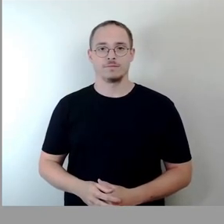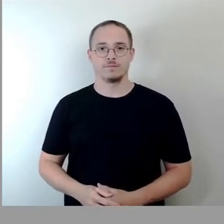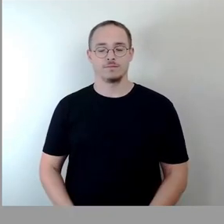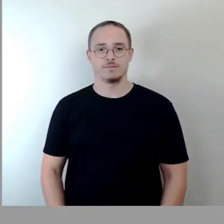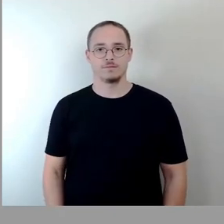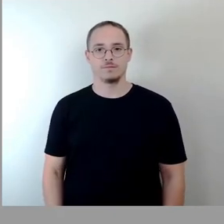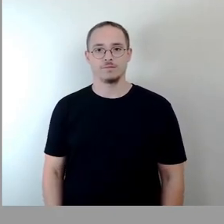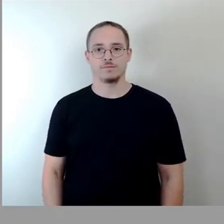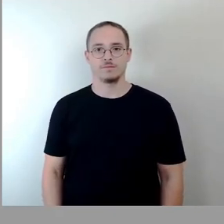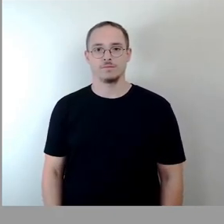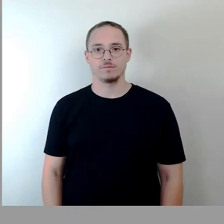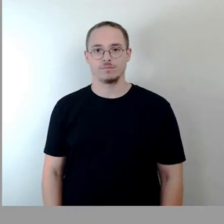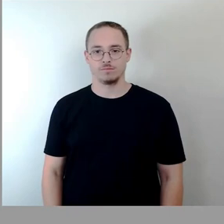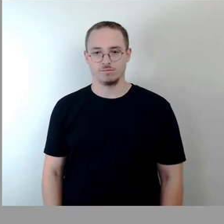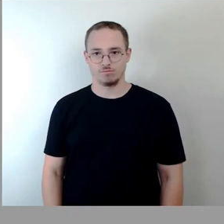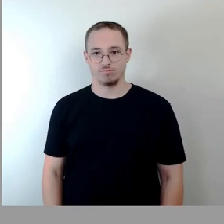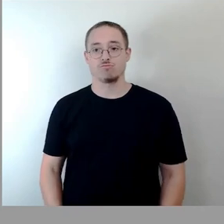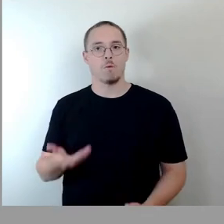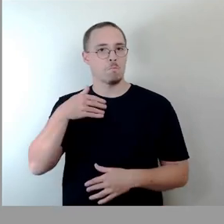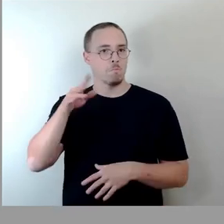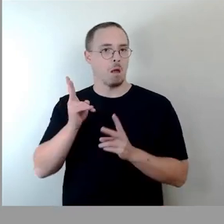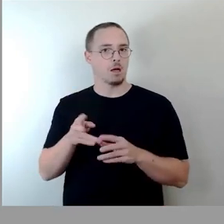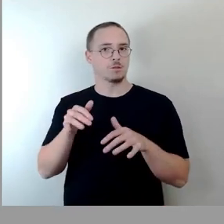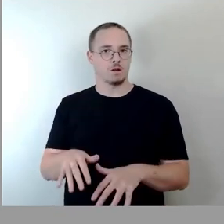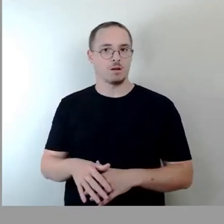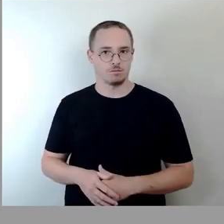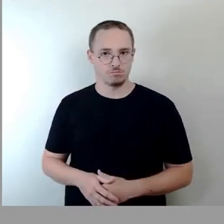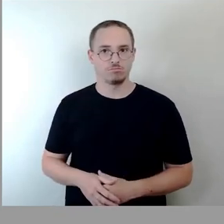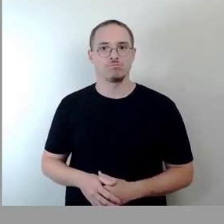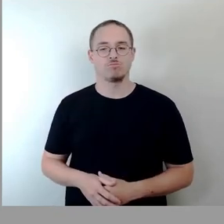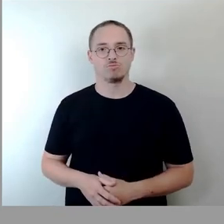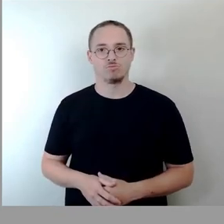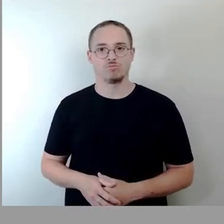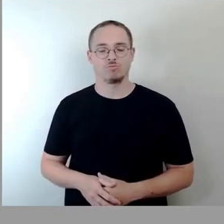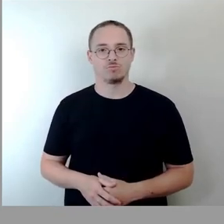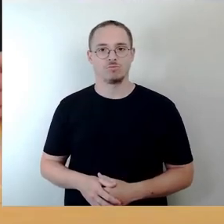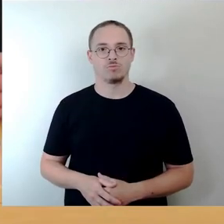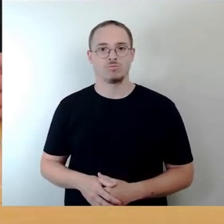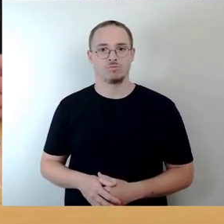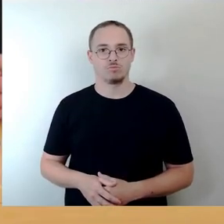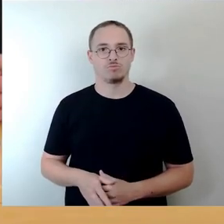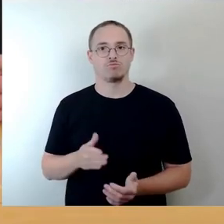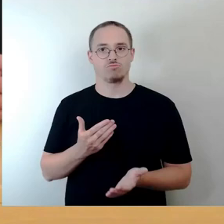Das hätte die Mehrheit, das wird man also so erfahren.